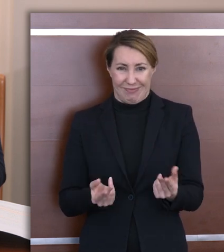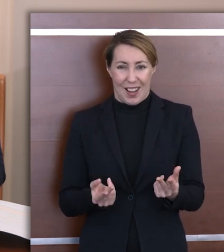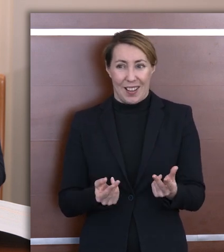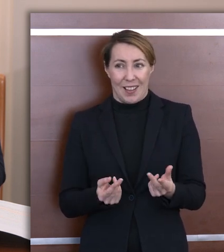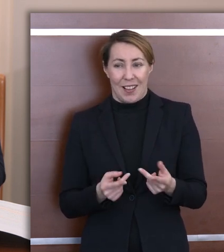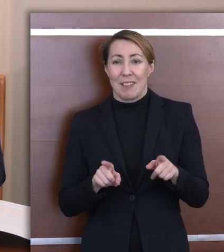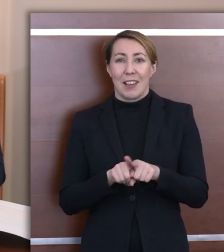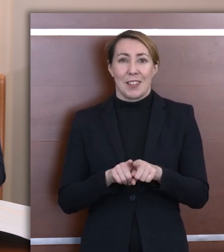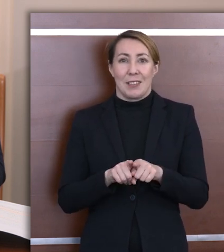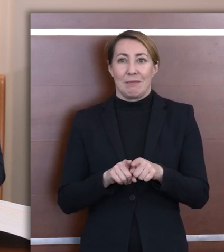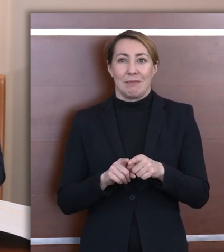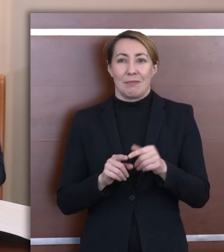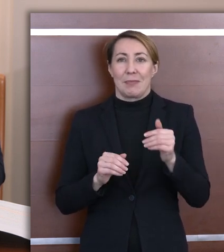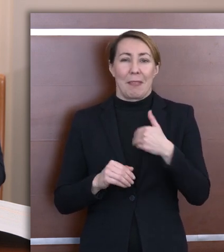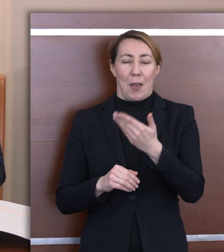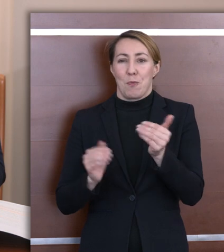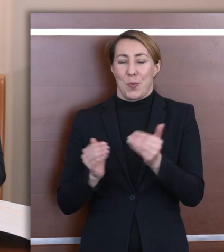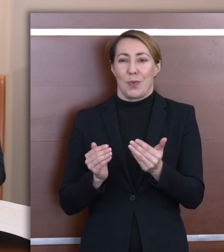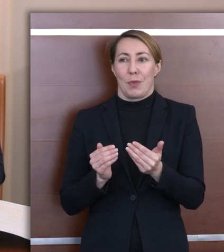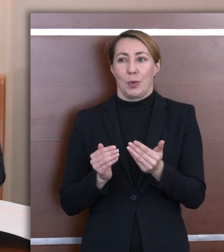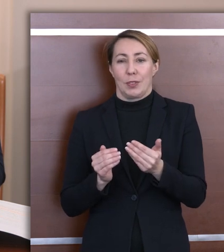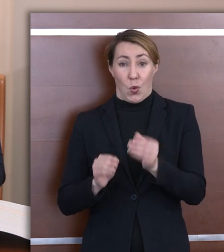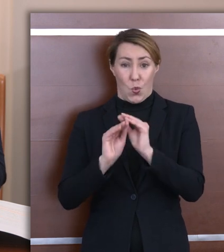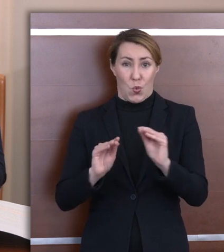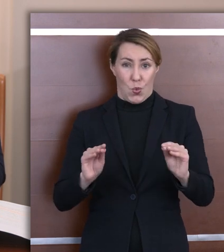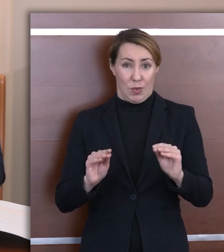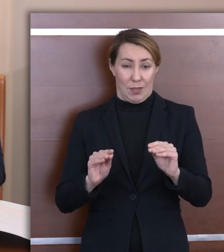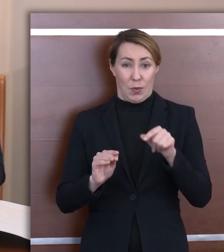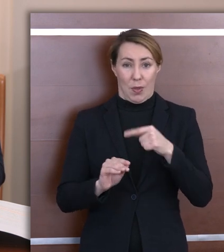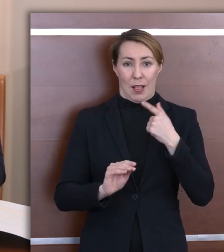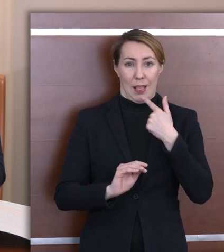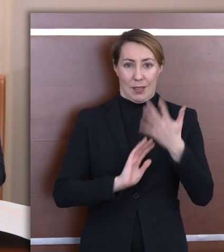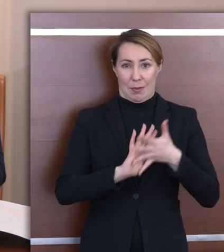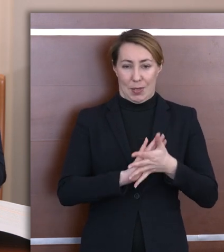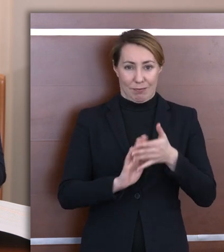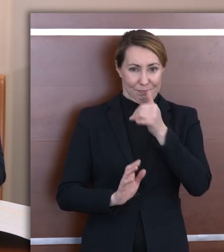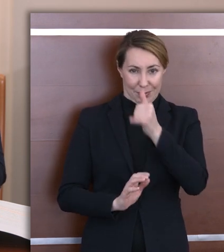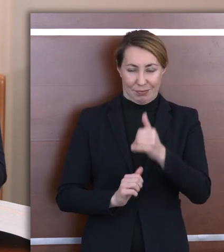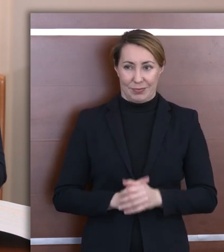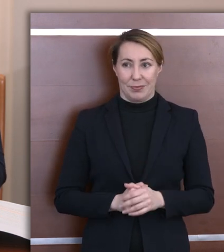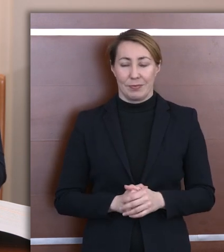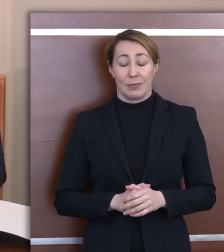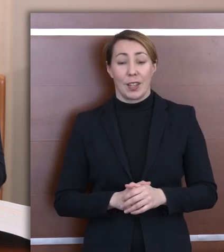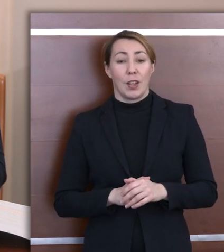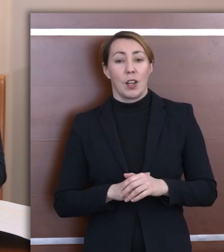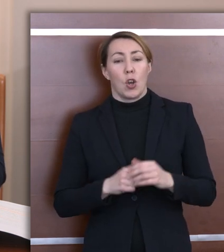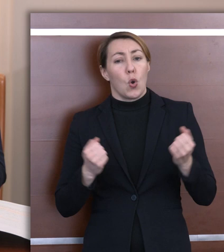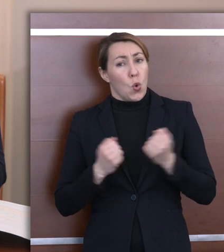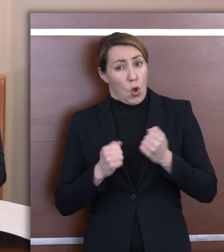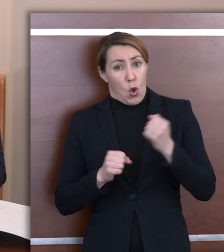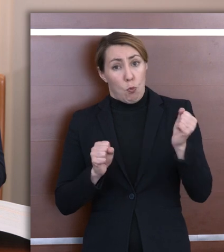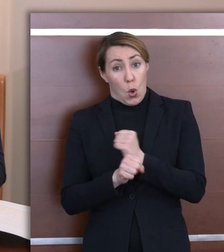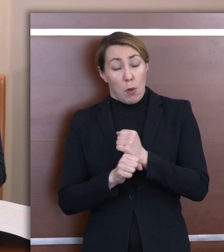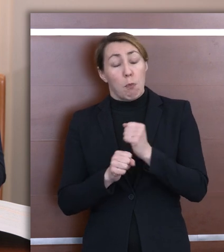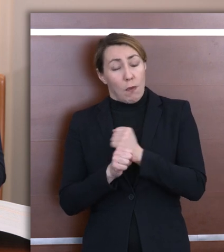nie uprawnia do nauczania w języku migowym. Sporym problemem w ocenie